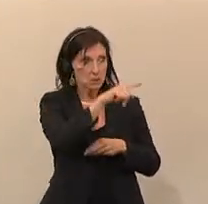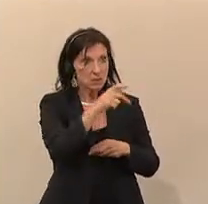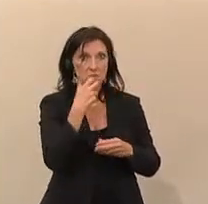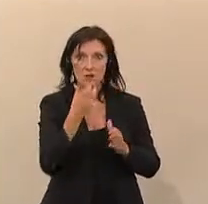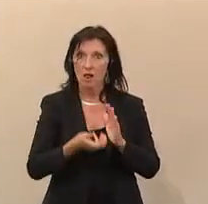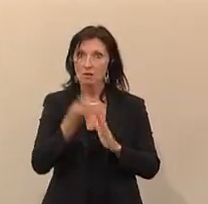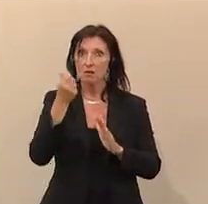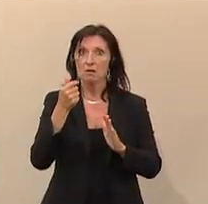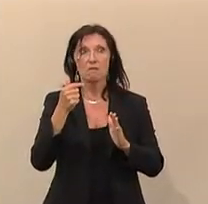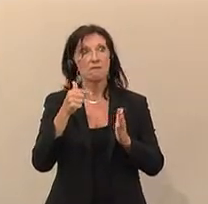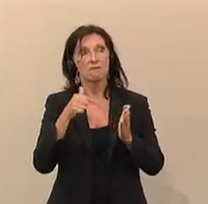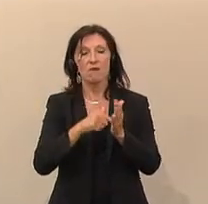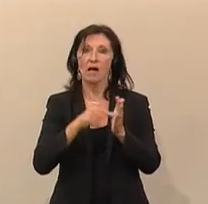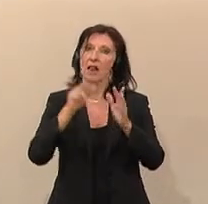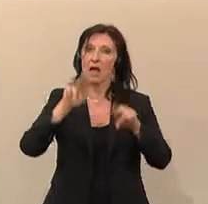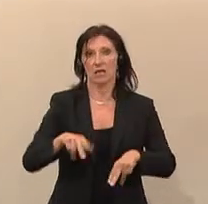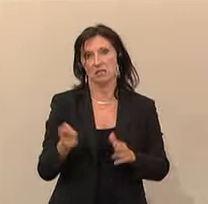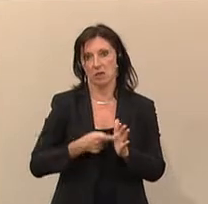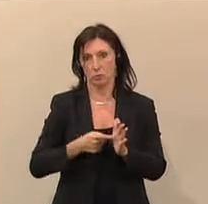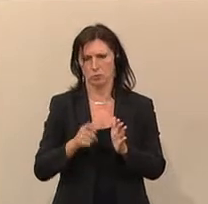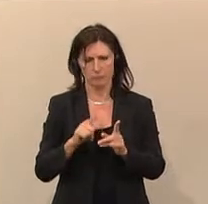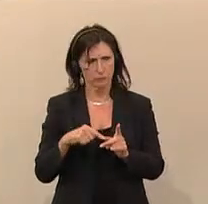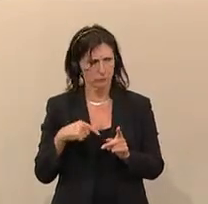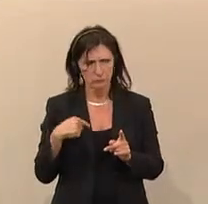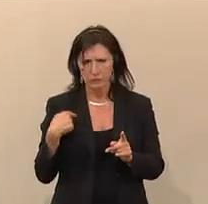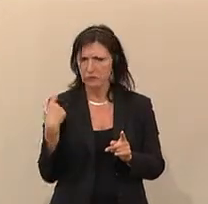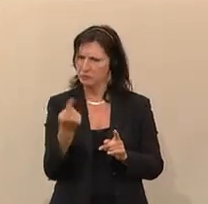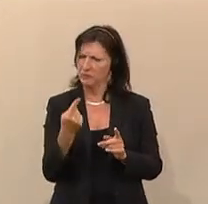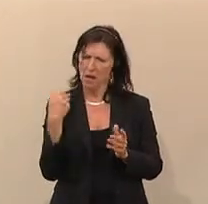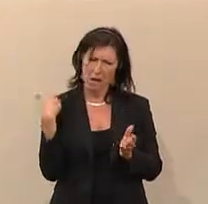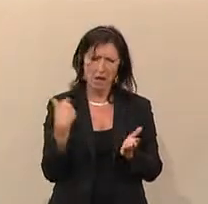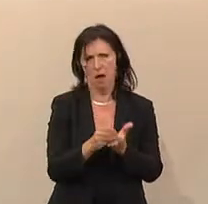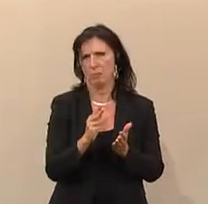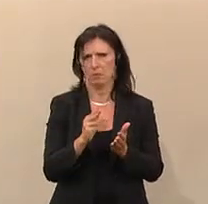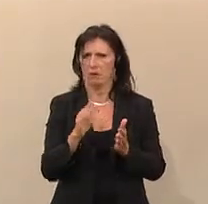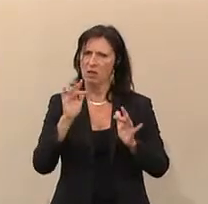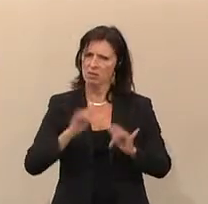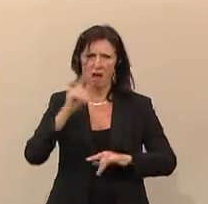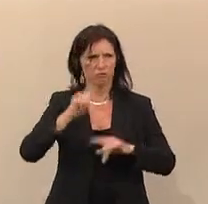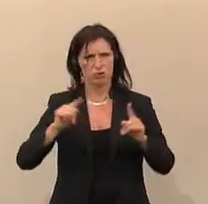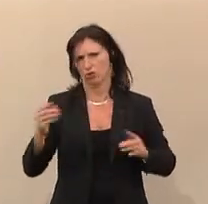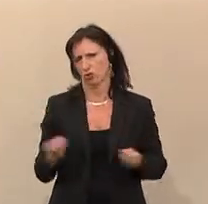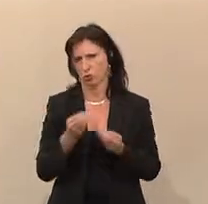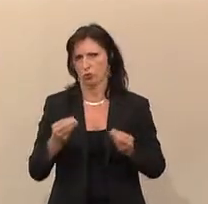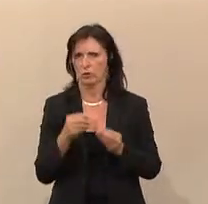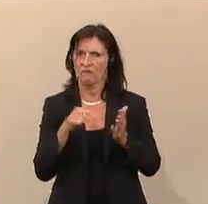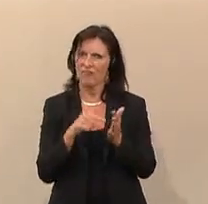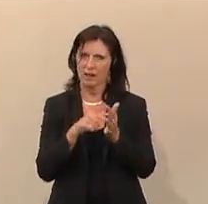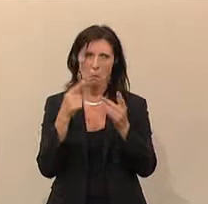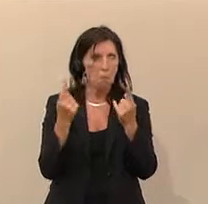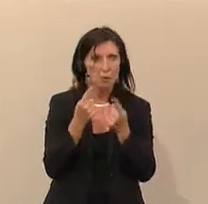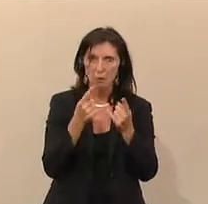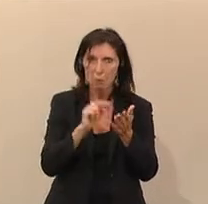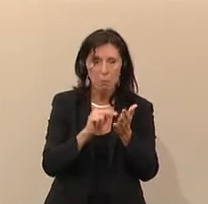Rechtsanspruch. Wir lehnen das ab aus verschiedenen Gründen der betrieblichen Planbarkeit. Und wir